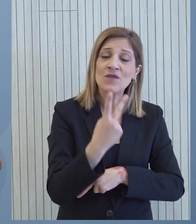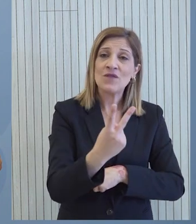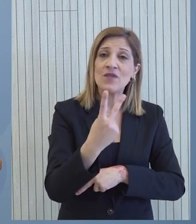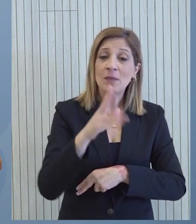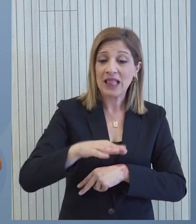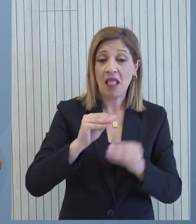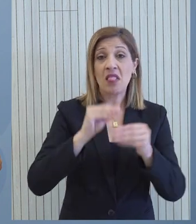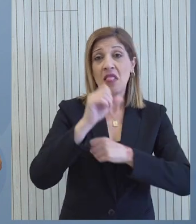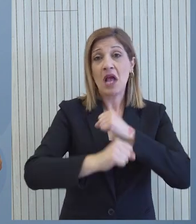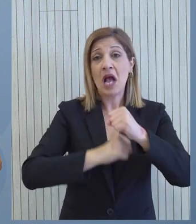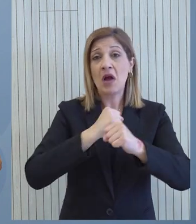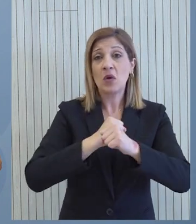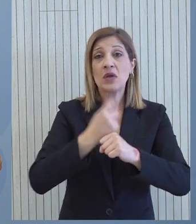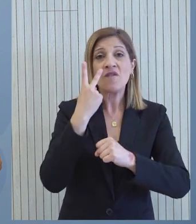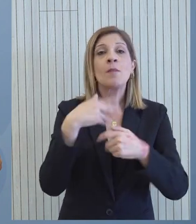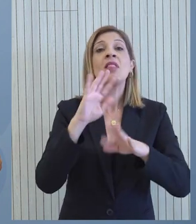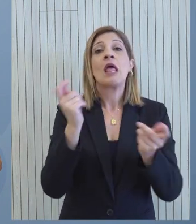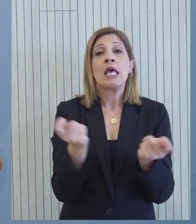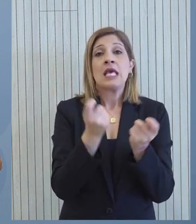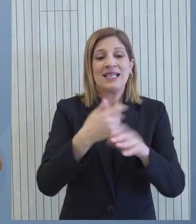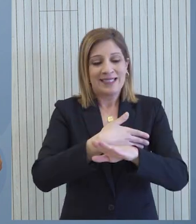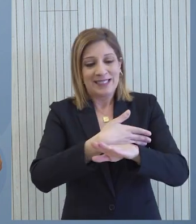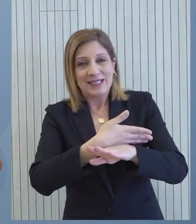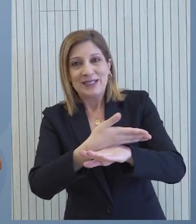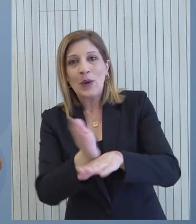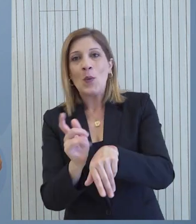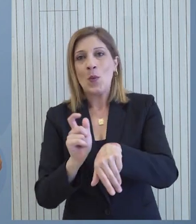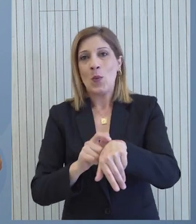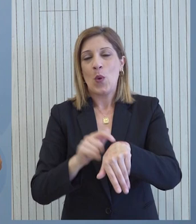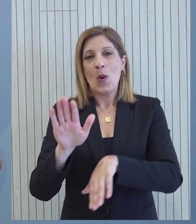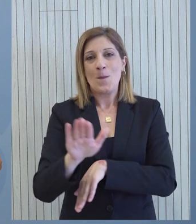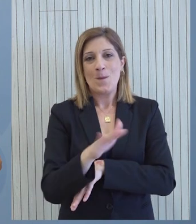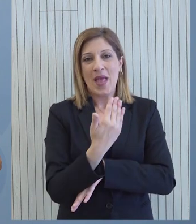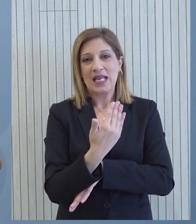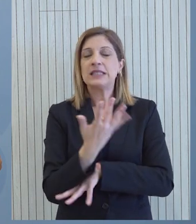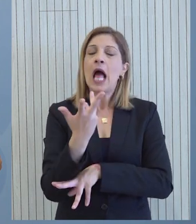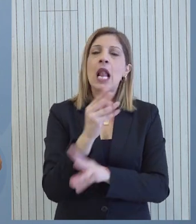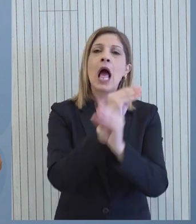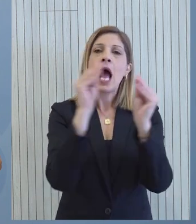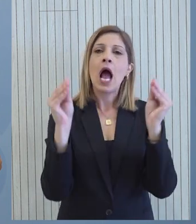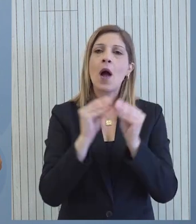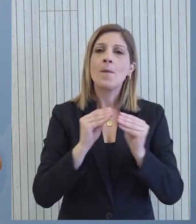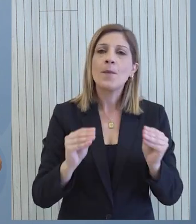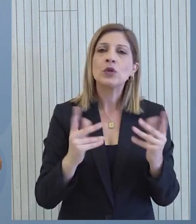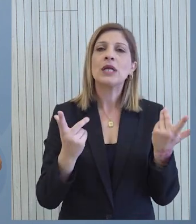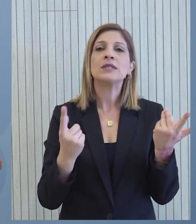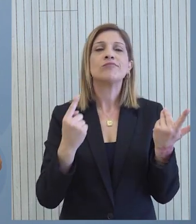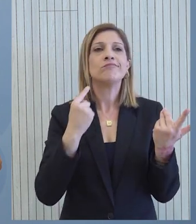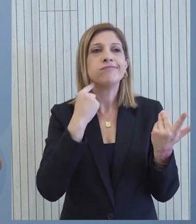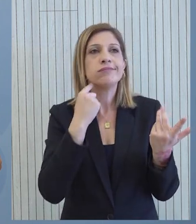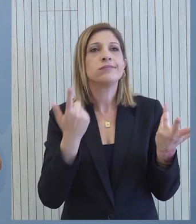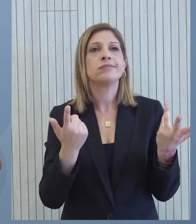τελευταίες δεκαετίες να μην υλοποιούνται στα χρονοδιαγάμματα τα οποία είχαν τεθεί Αυτό έχει ως αποτέλεσμα την απώλεια της